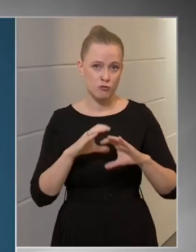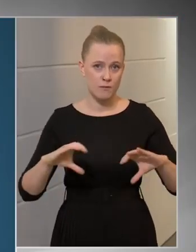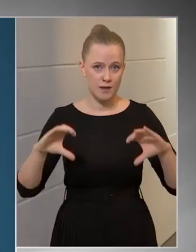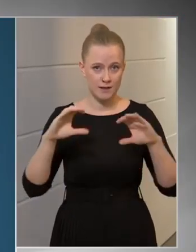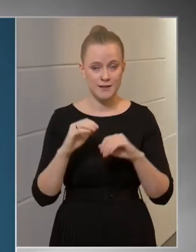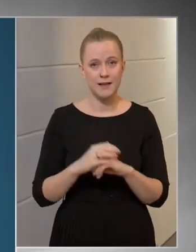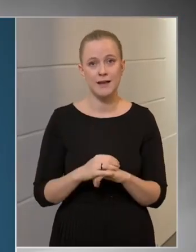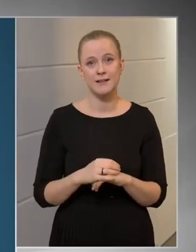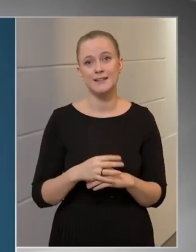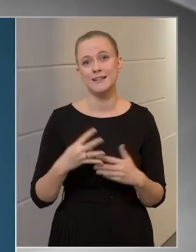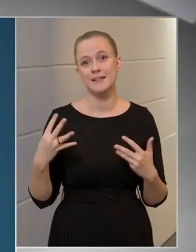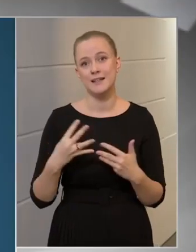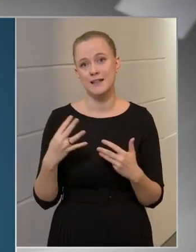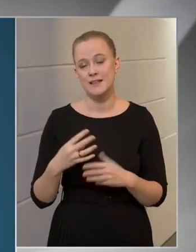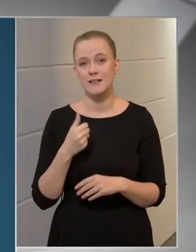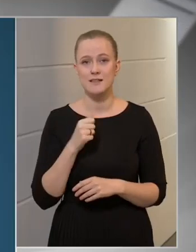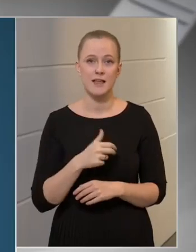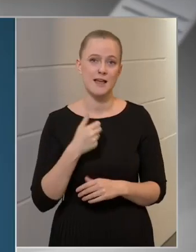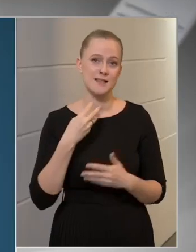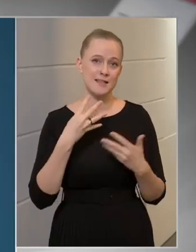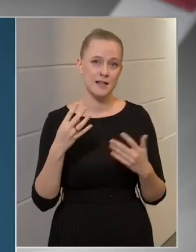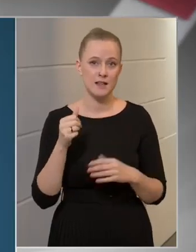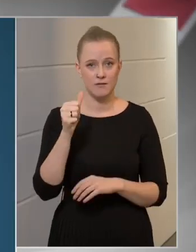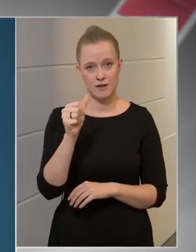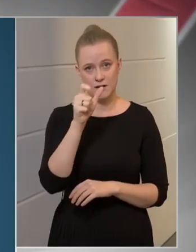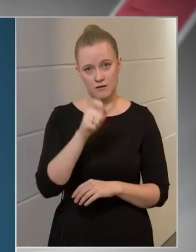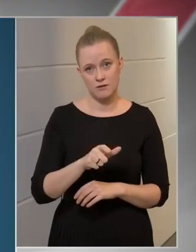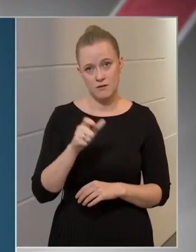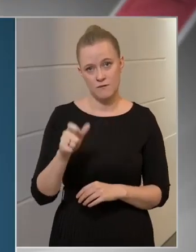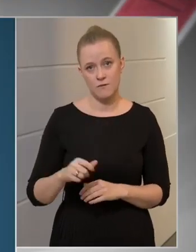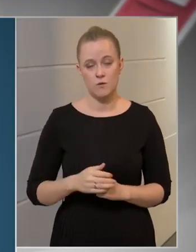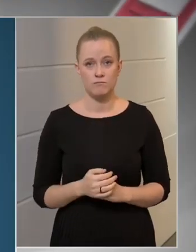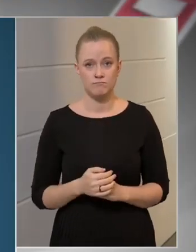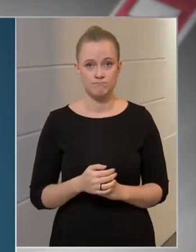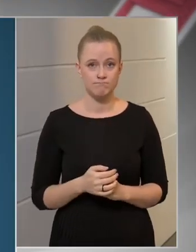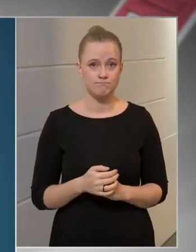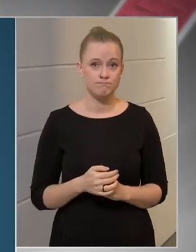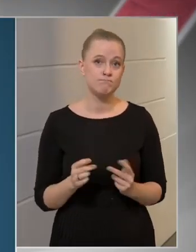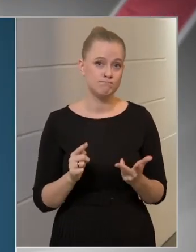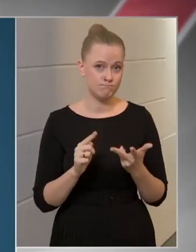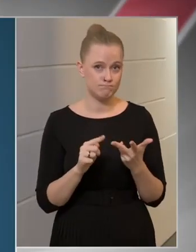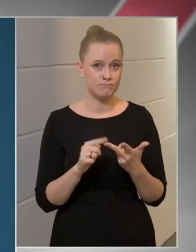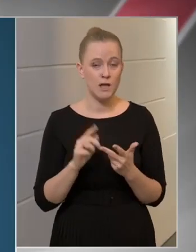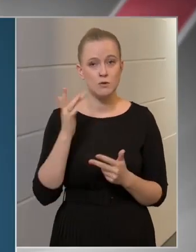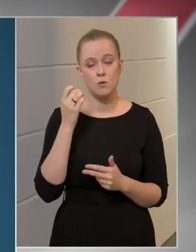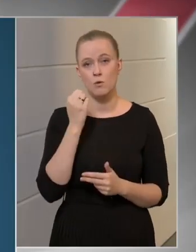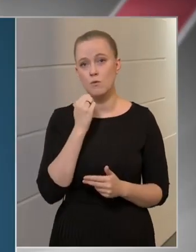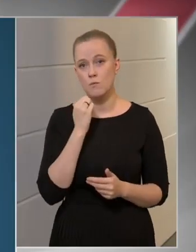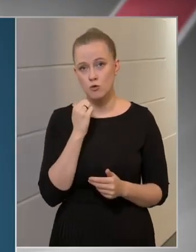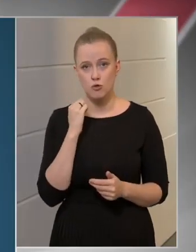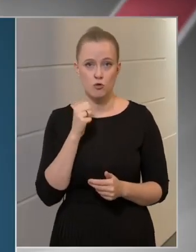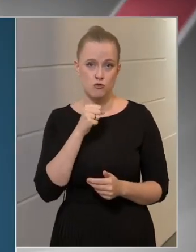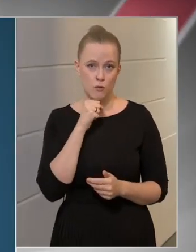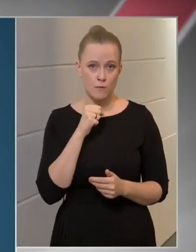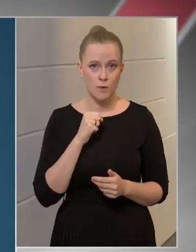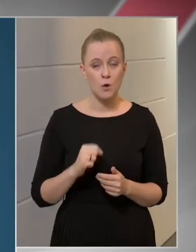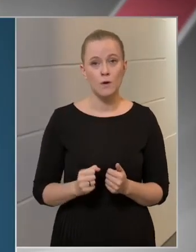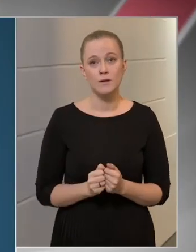19.191 fő. Ezt követi Győrmoson-Sopron megye